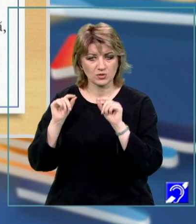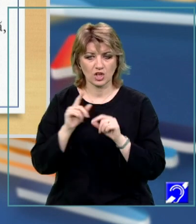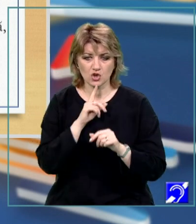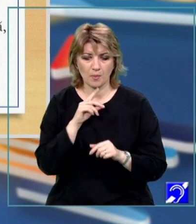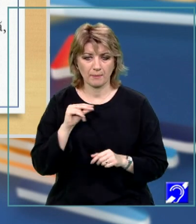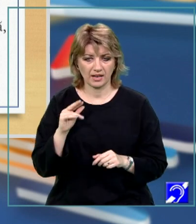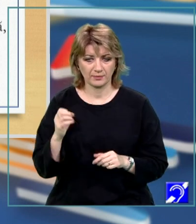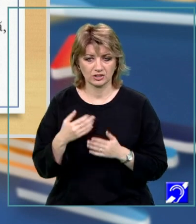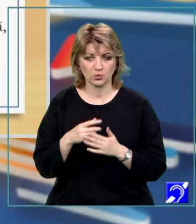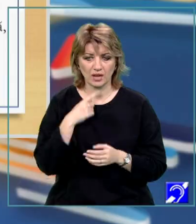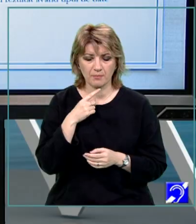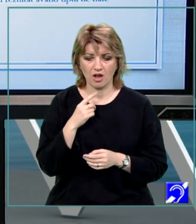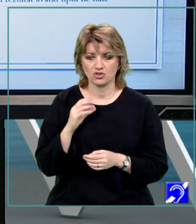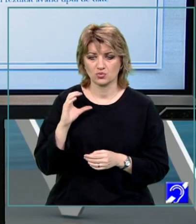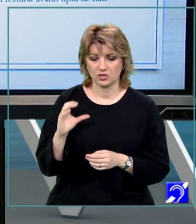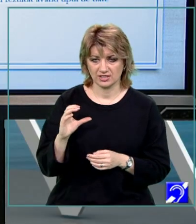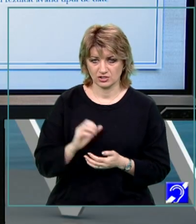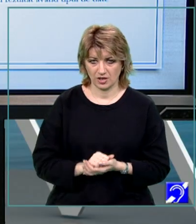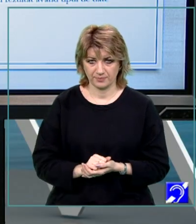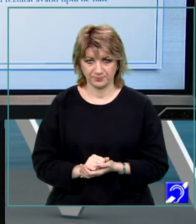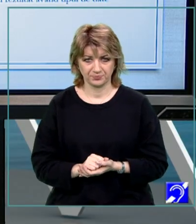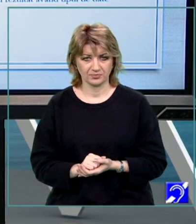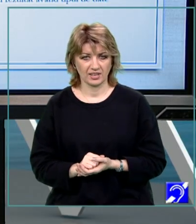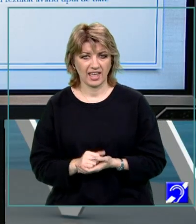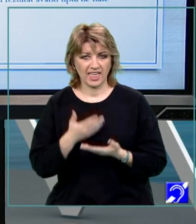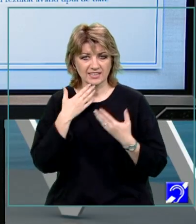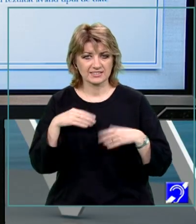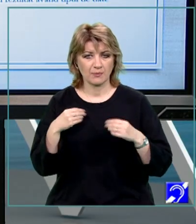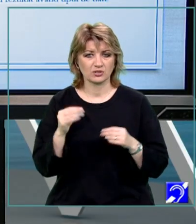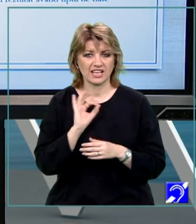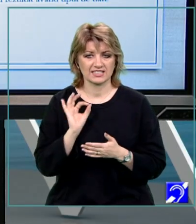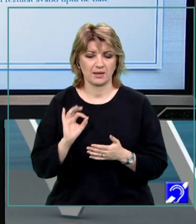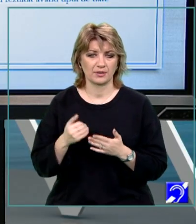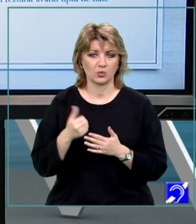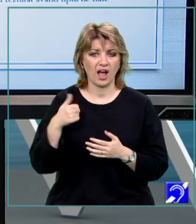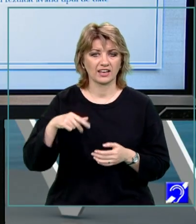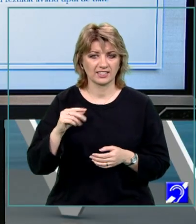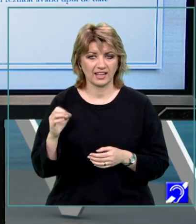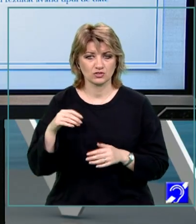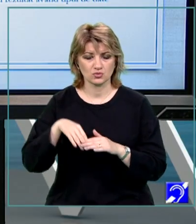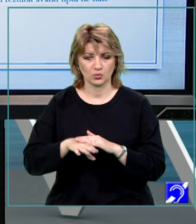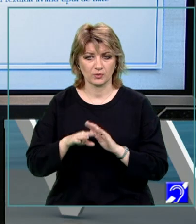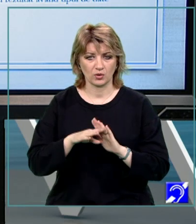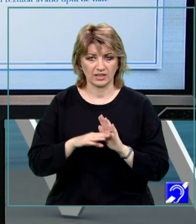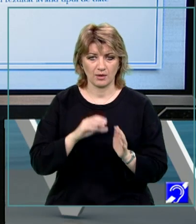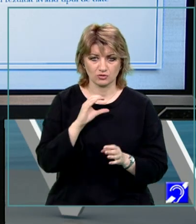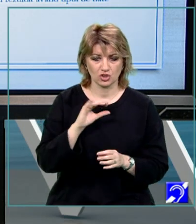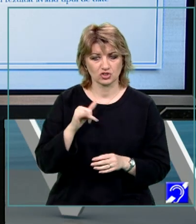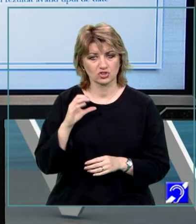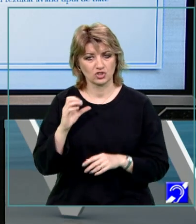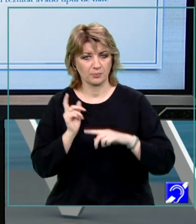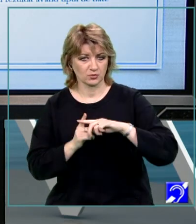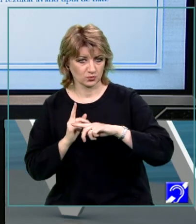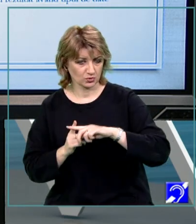parametru pentru limbajul de programare C. Ca și exemple de scriere pentru antetul unui subprogram în limbajul C respectiv limbajul de